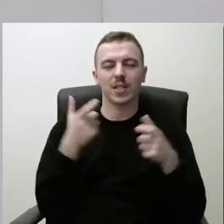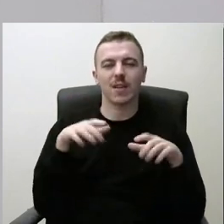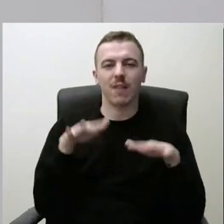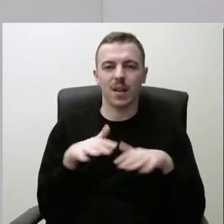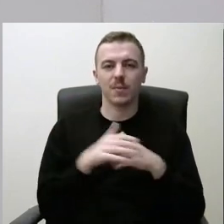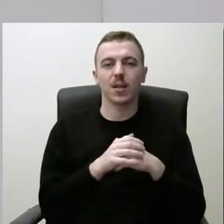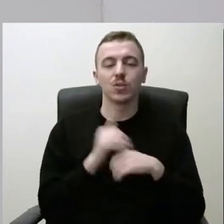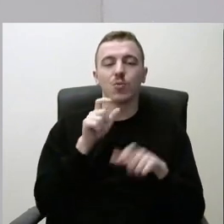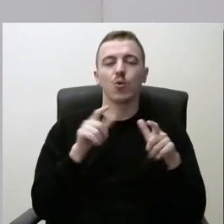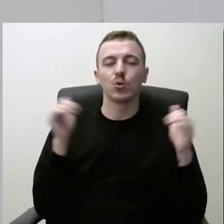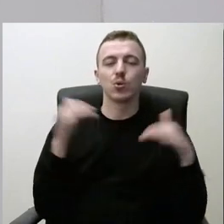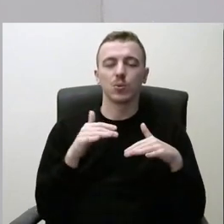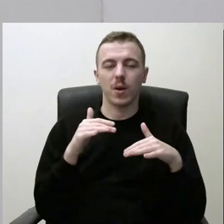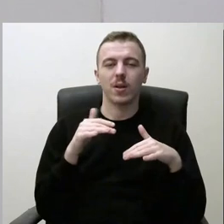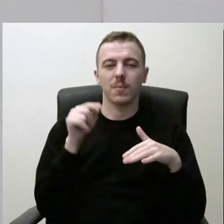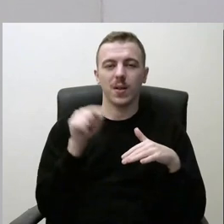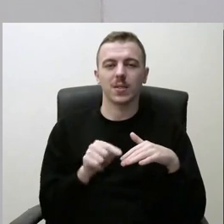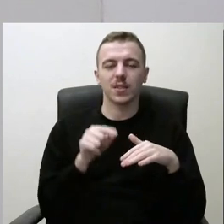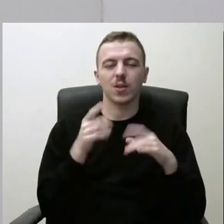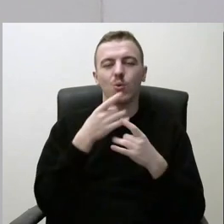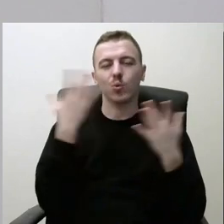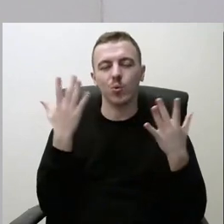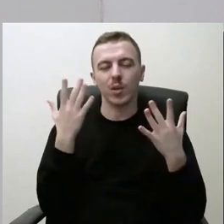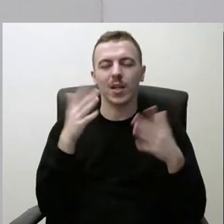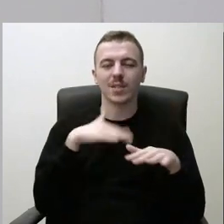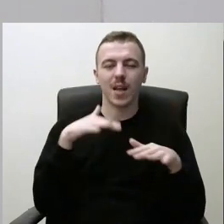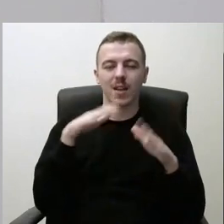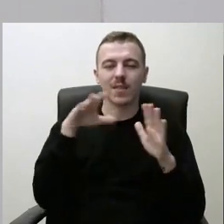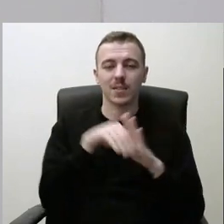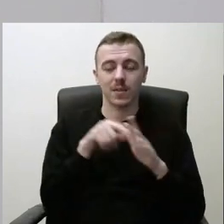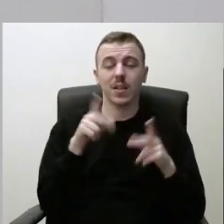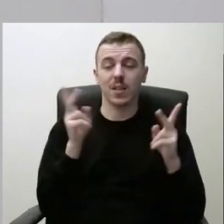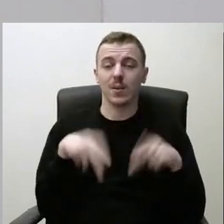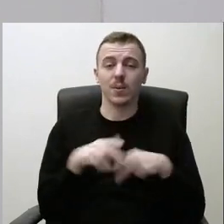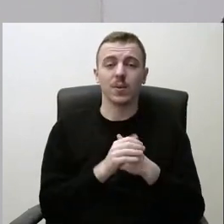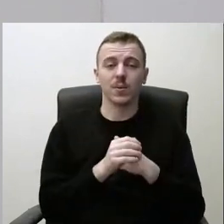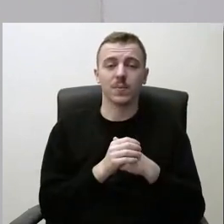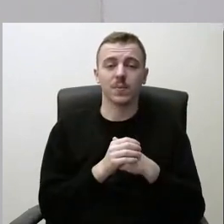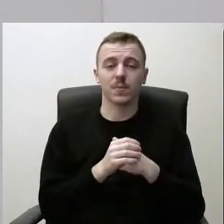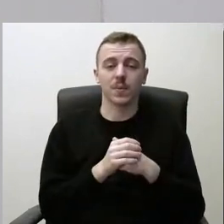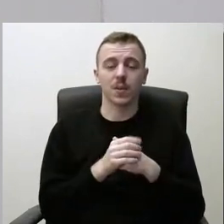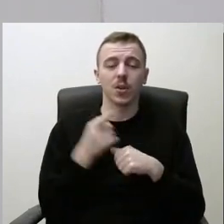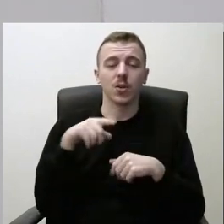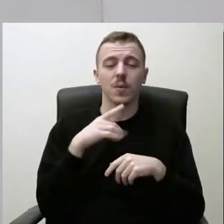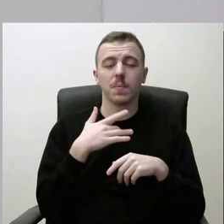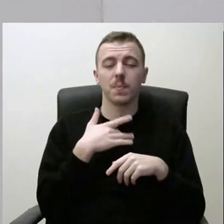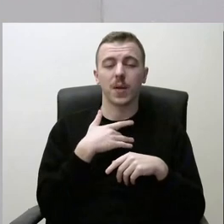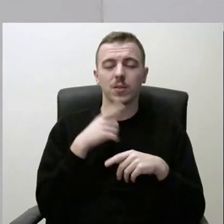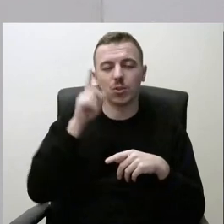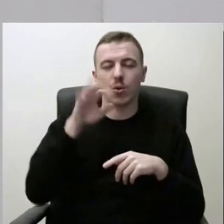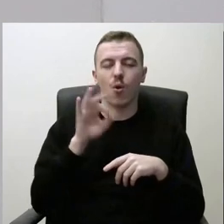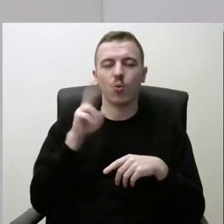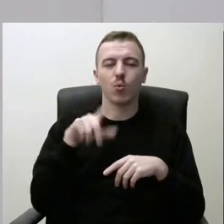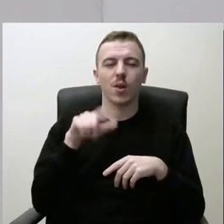žmonių susibūrimas į tam tikras kultūrinės erdves, jisai reikalingas. Tai šitoje vietoje, mes turbūt visi žinome apie kolautovos